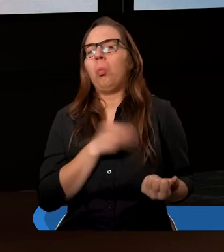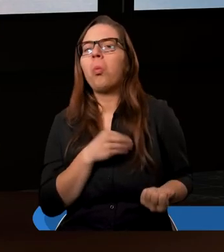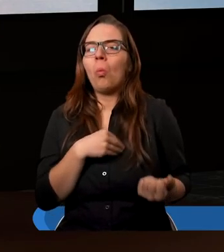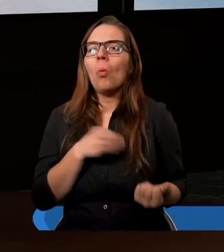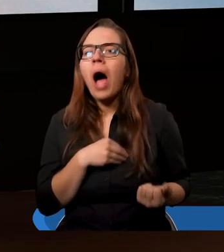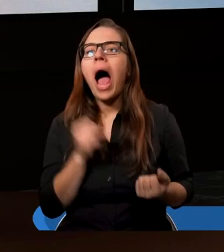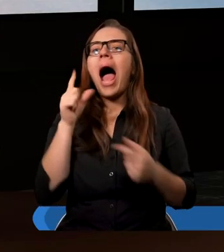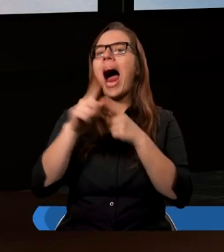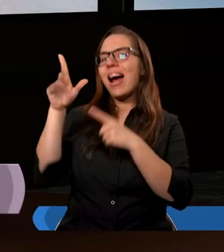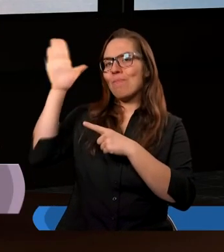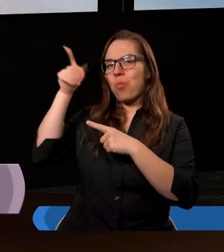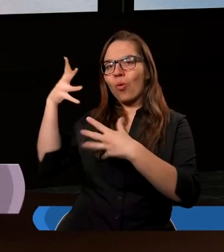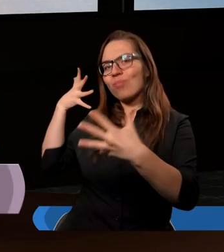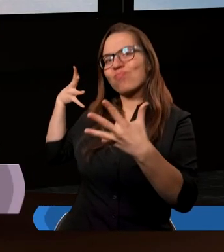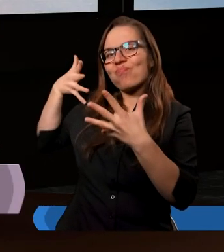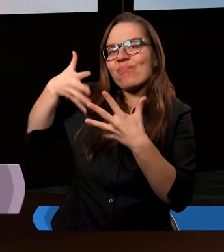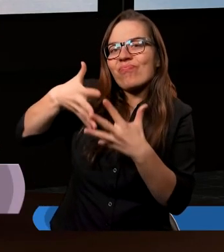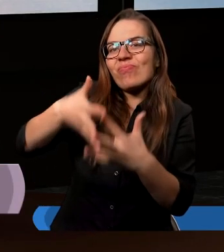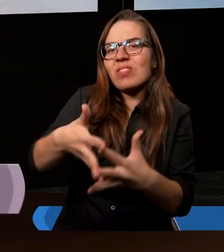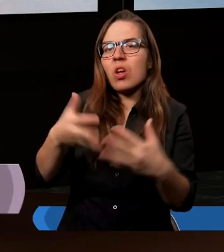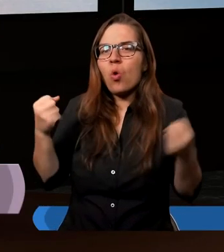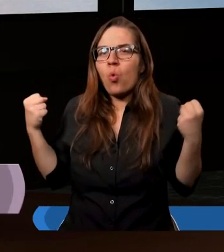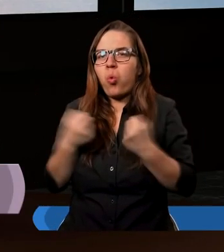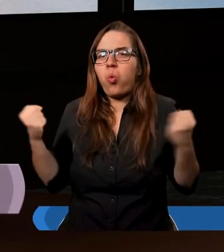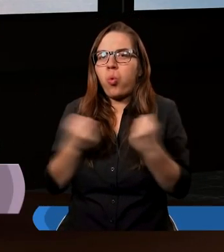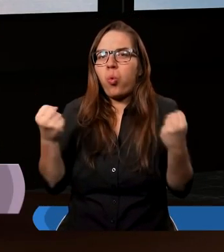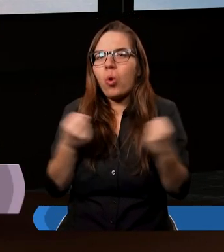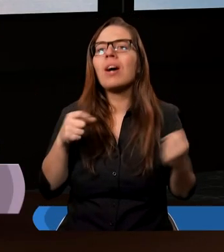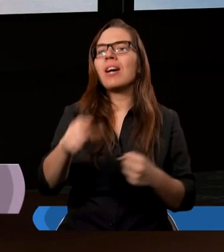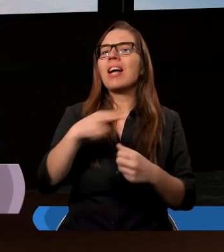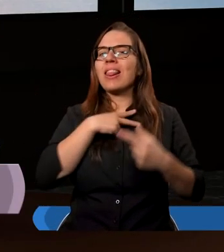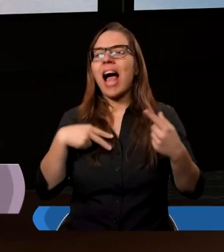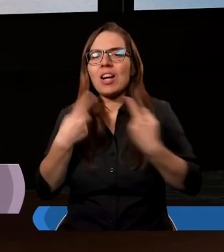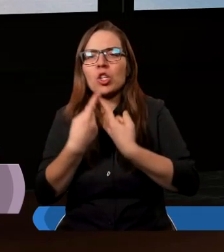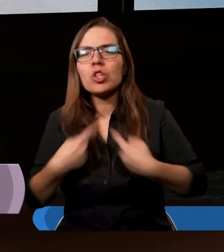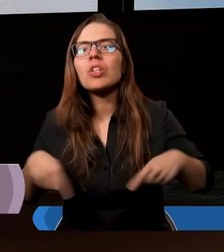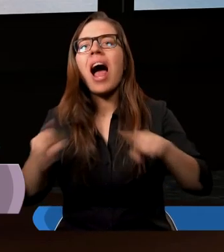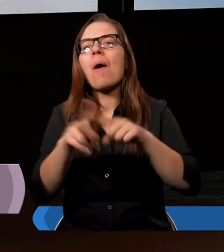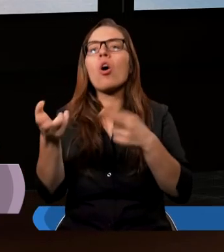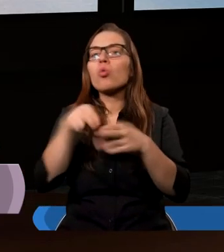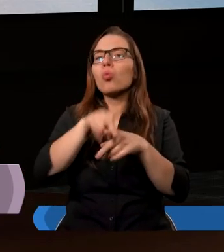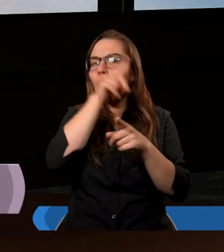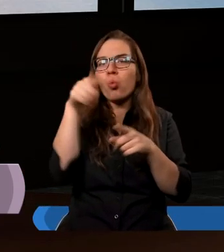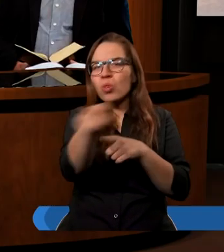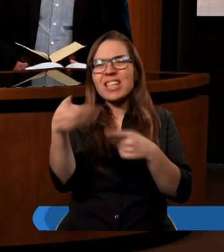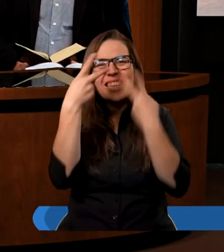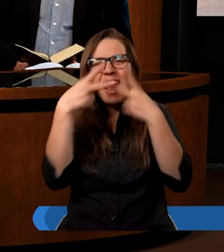Bóg widzi wszystko. Więc widzi również te nasze działania, których nie widzą ludzie.